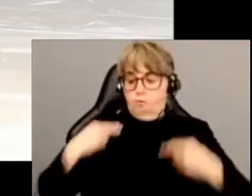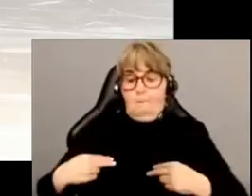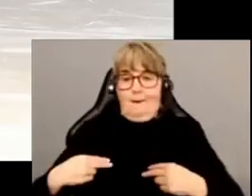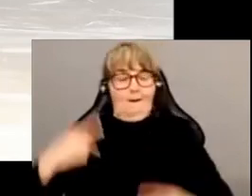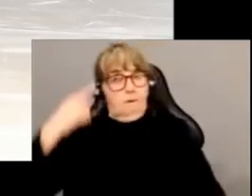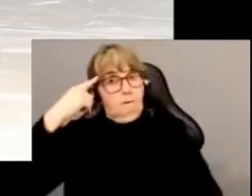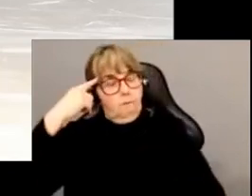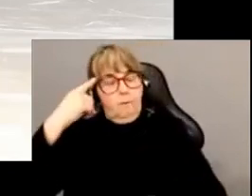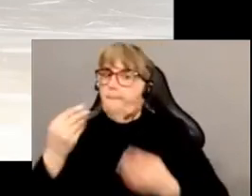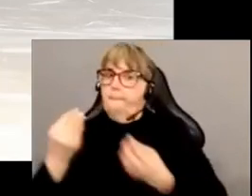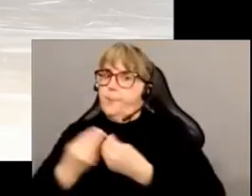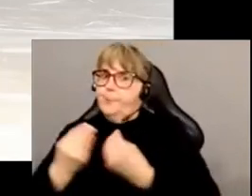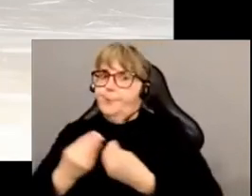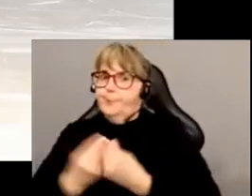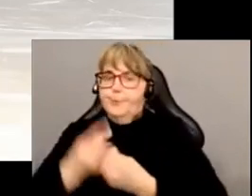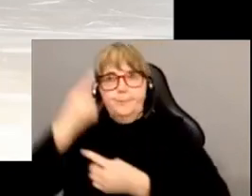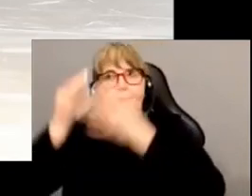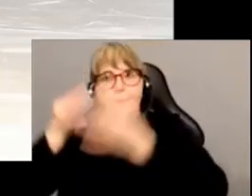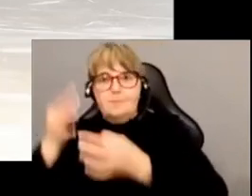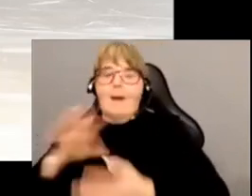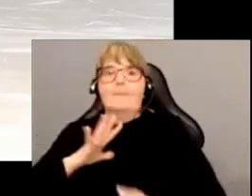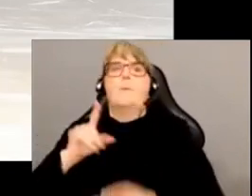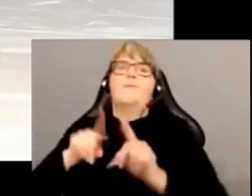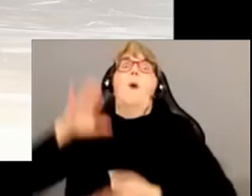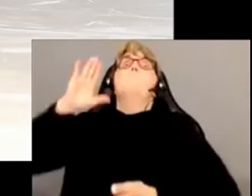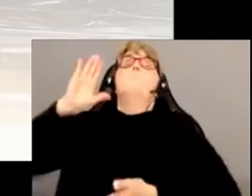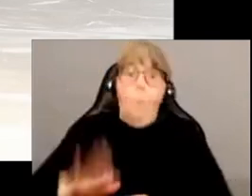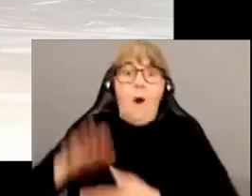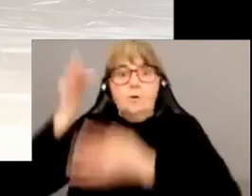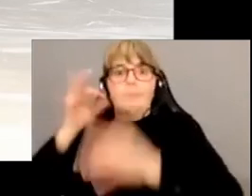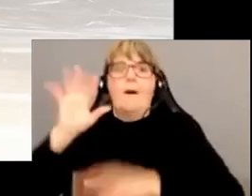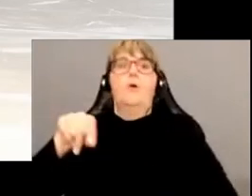plus rationnels que certains animaux, voire qui sont moins rationnels que certains animaux.